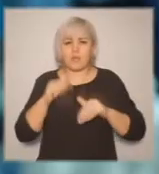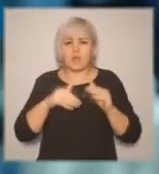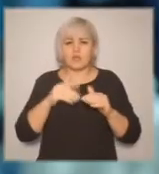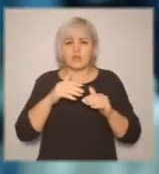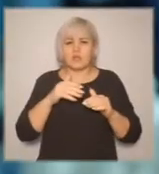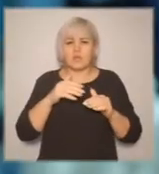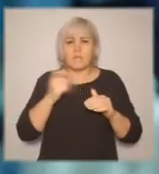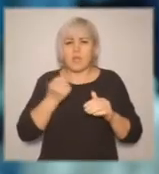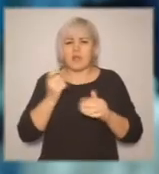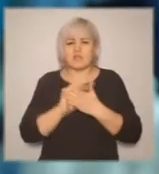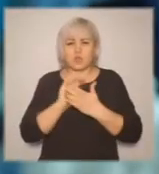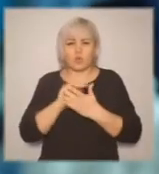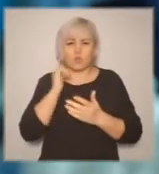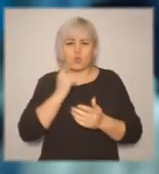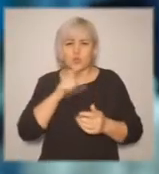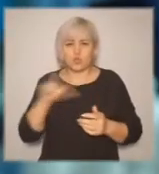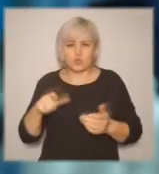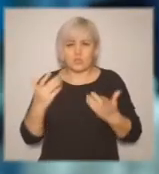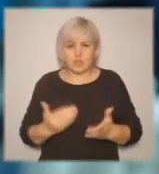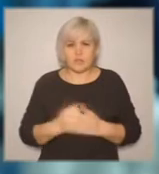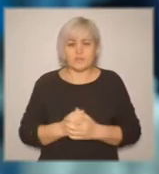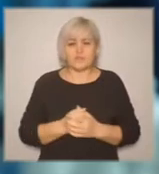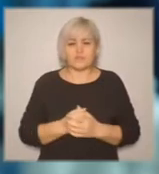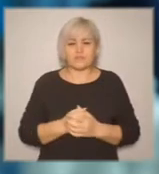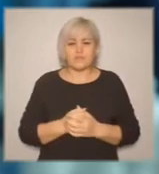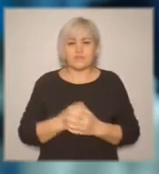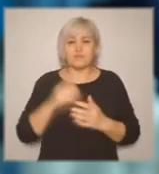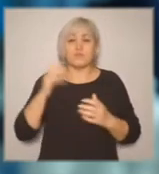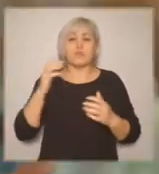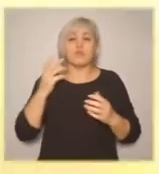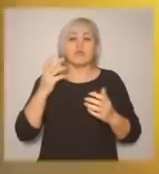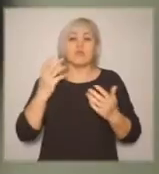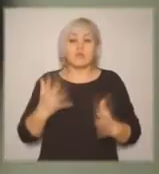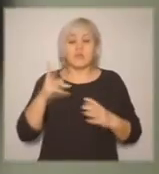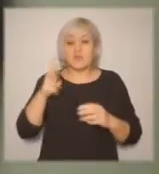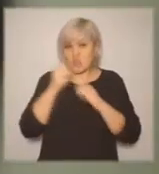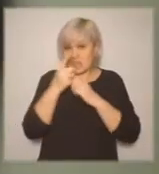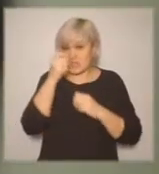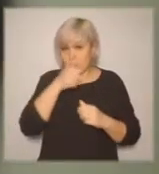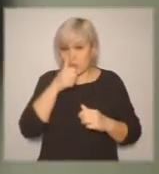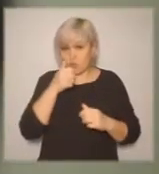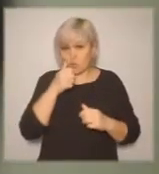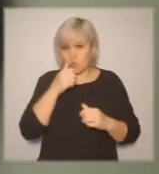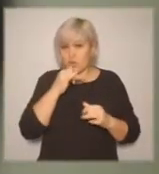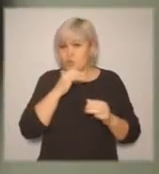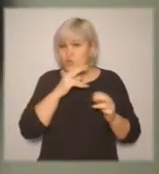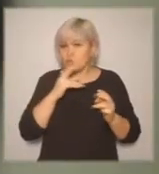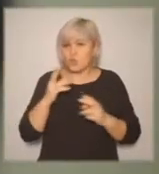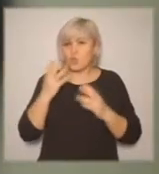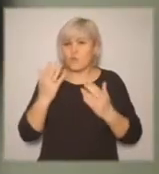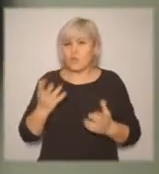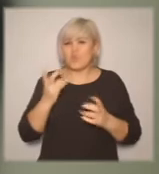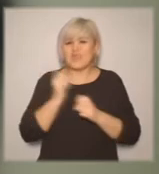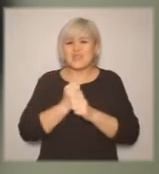преподаватель по жестовому языку привел меня на курсы тифлокомментирования. Это было в 2011 году. Никто вообще тогда не знал, что это